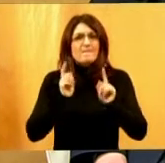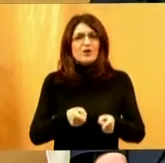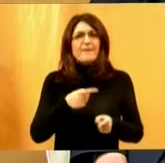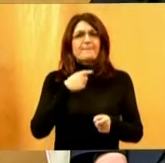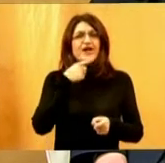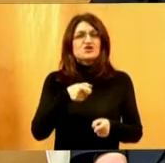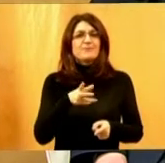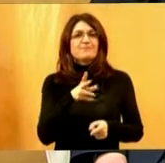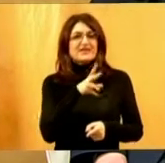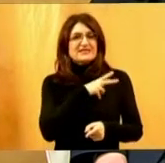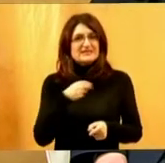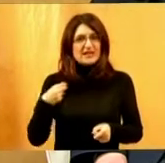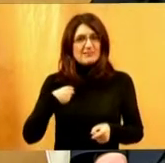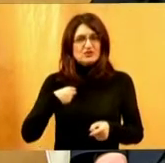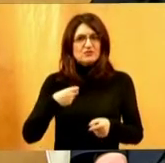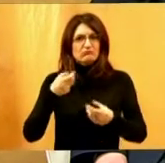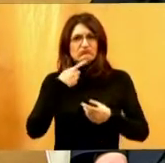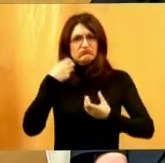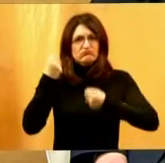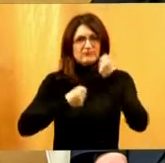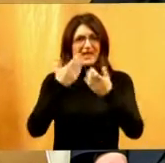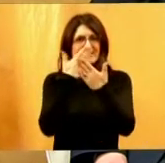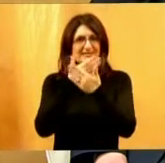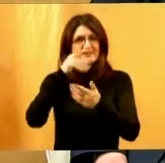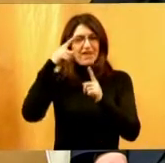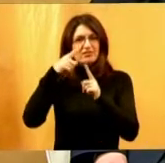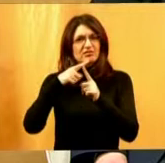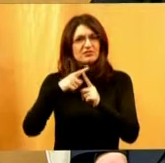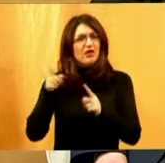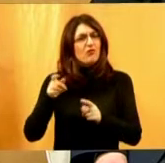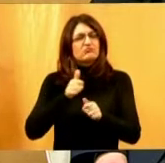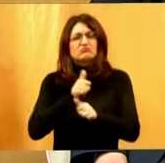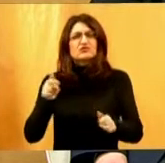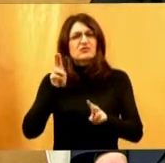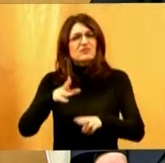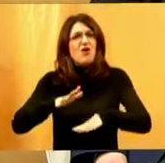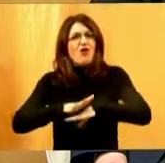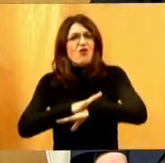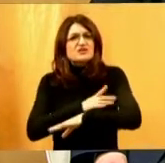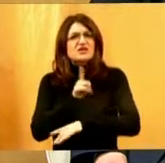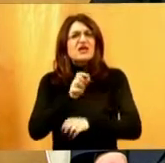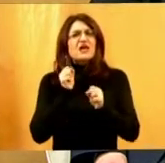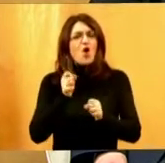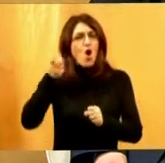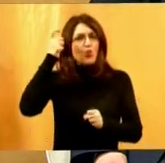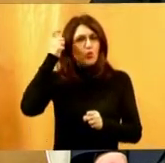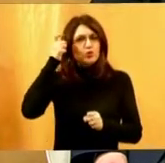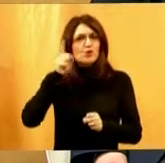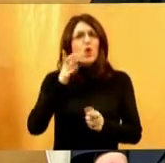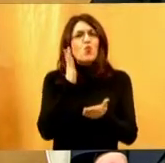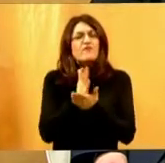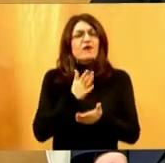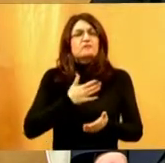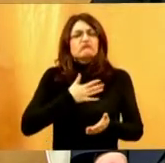zagrebački, vozači zagrebačkog gazeta ljudi iznimno senzibilizirani i vrlo kulturni i uvijek